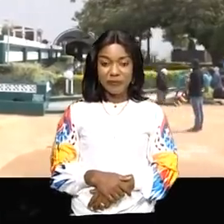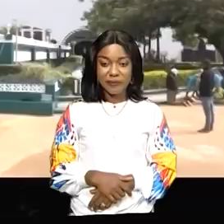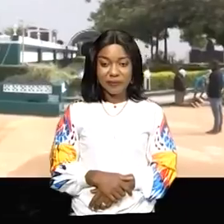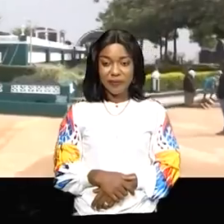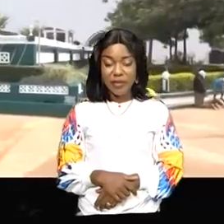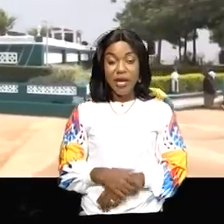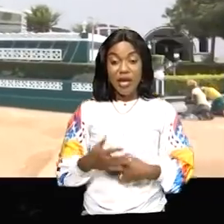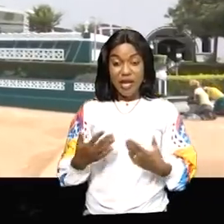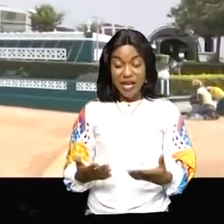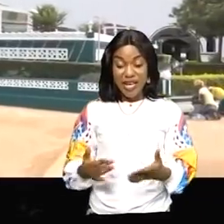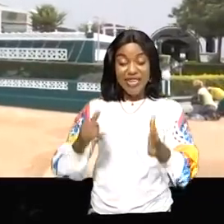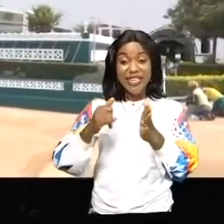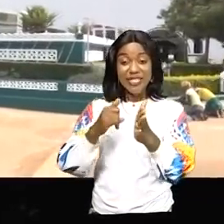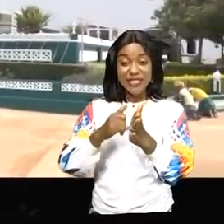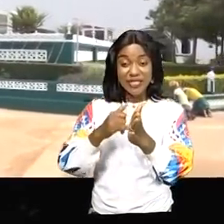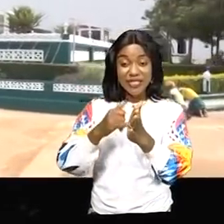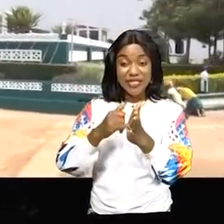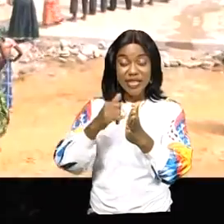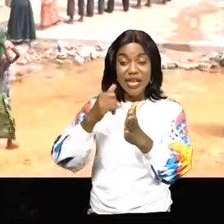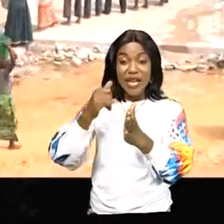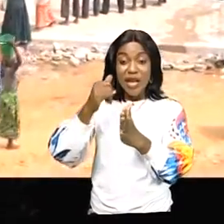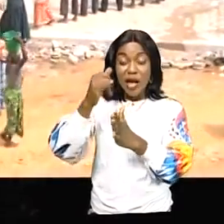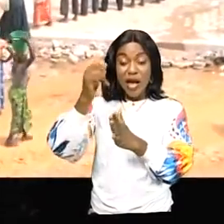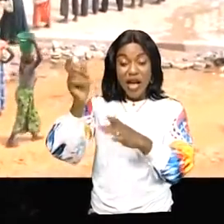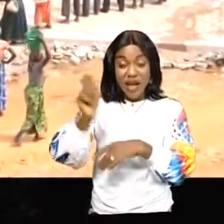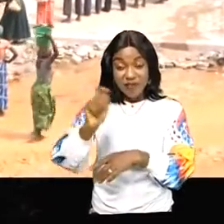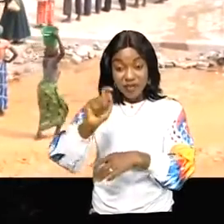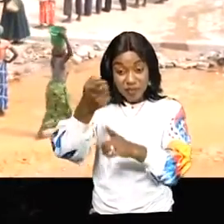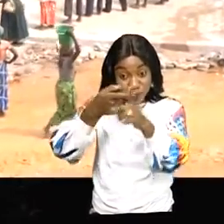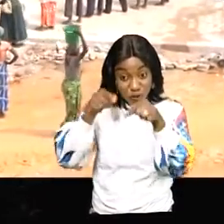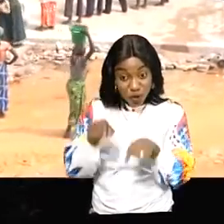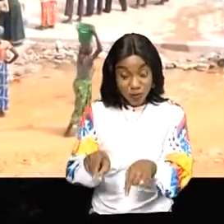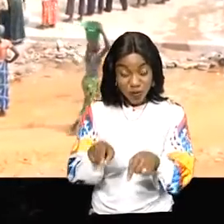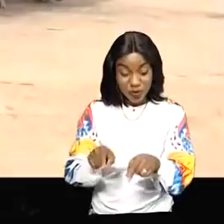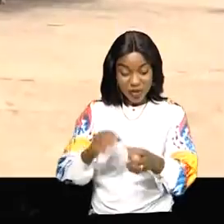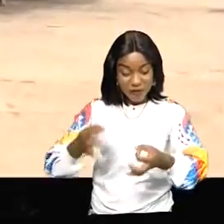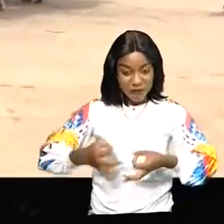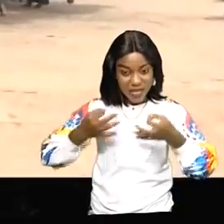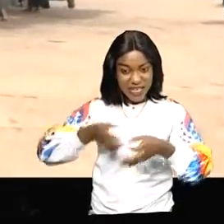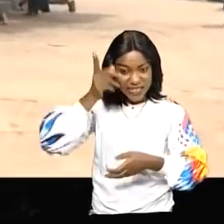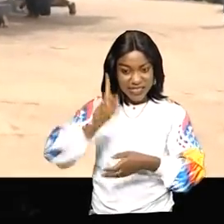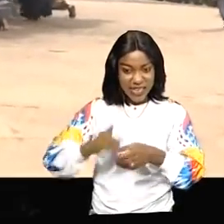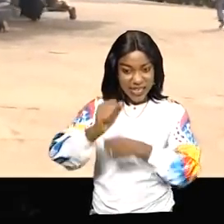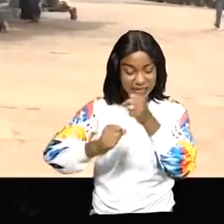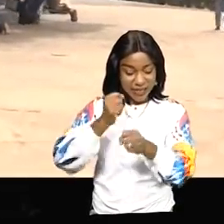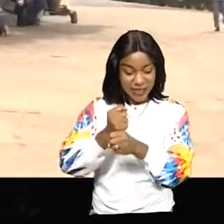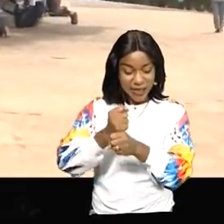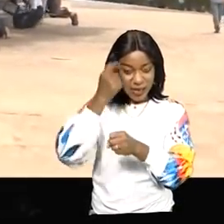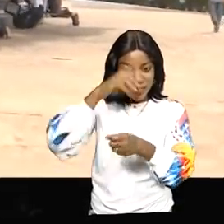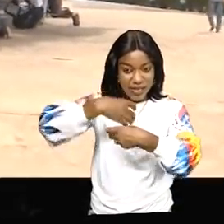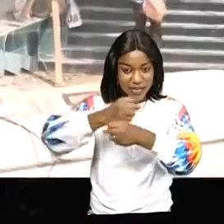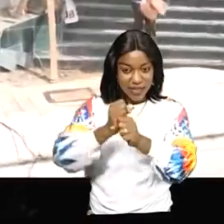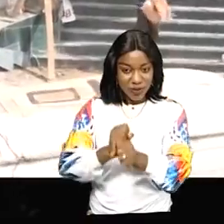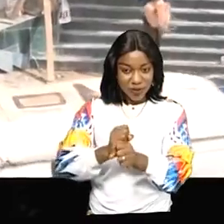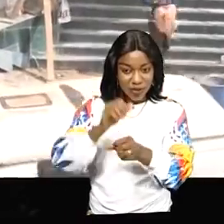Le 6 avril, les préparatifs vont en train pour les fidèles kimbonguistes de fêter le 100e anniversaire de la création de